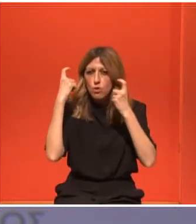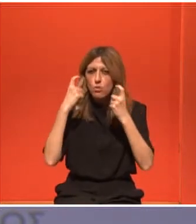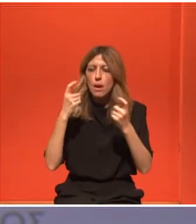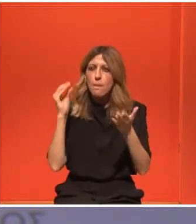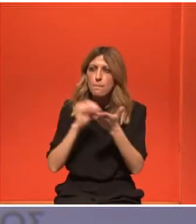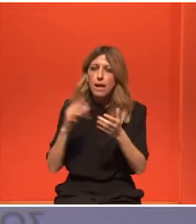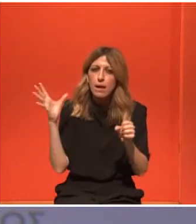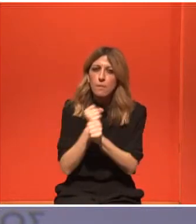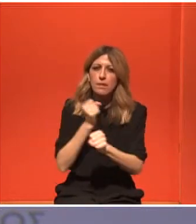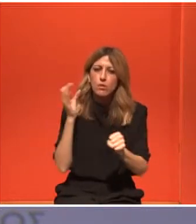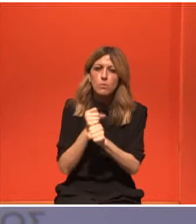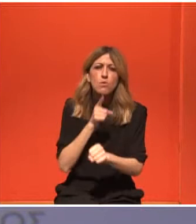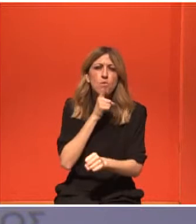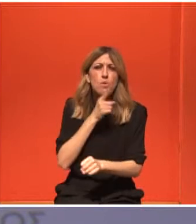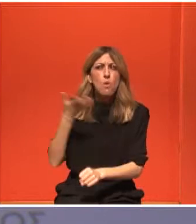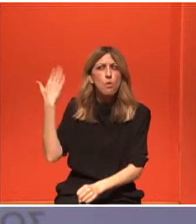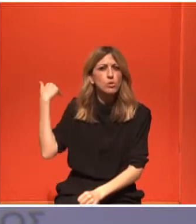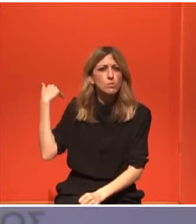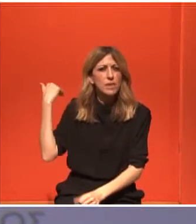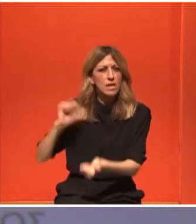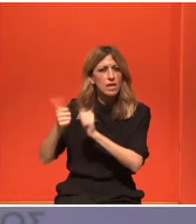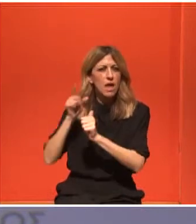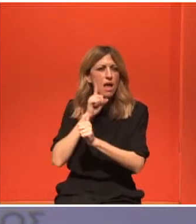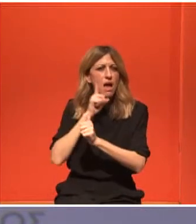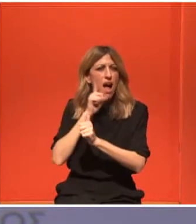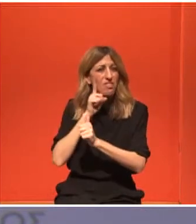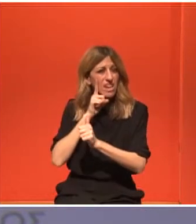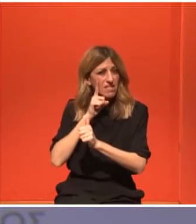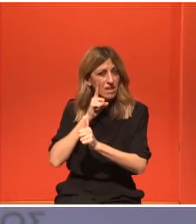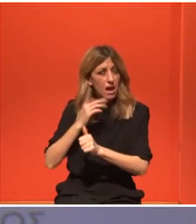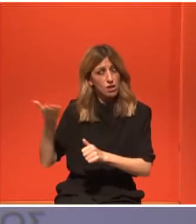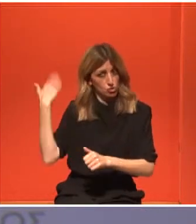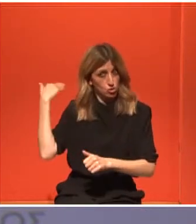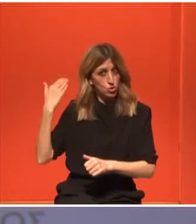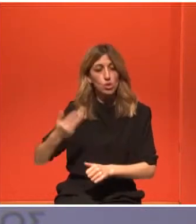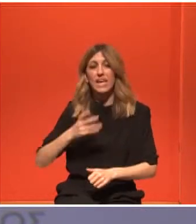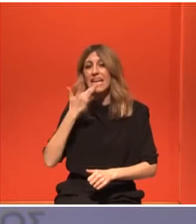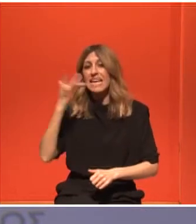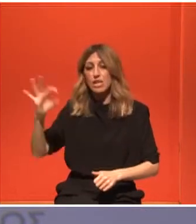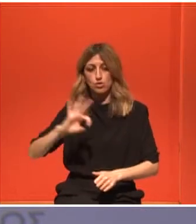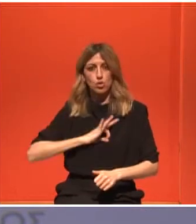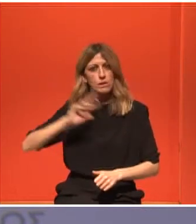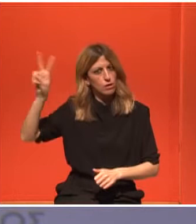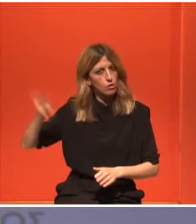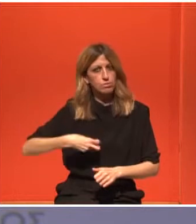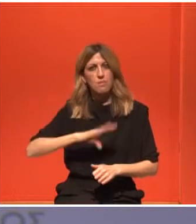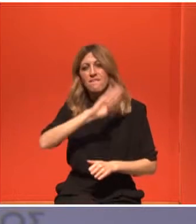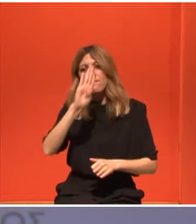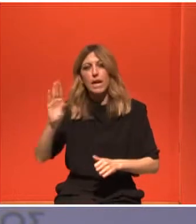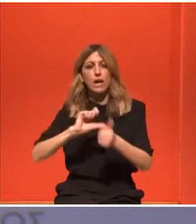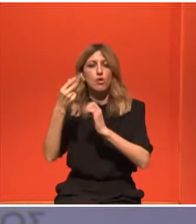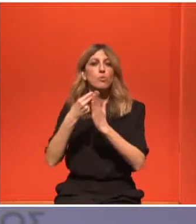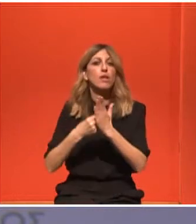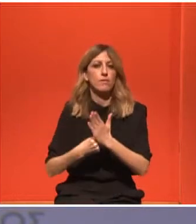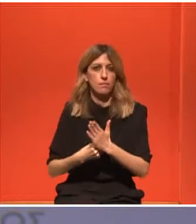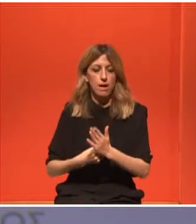ξαναφτάσω την αθλήτρια που ήμουν. Να ξαναπάρω χρυσό στο βαλκανικό πρωτάθλημα. Και όταν έγινα καλά, την πρώτη κιόλας